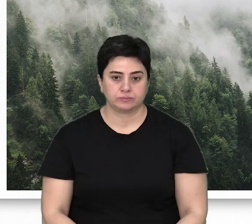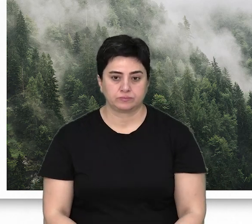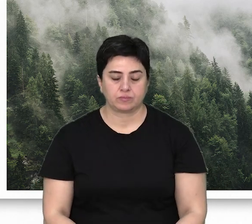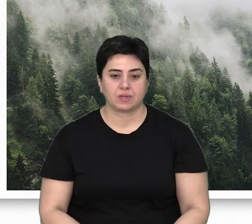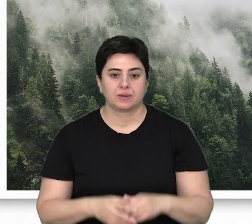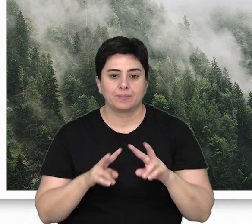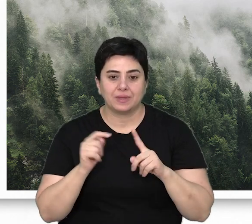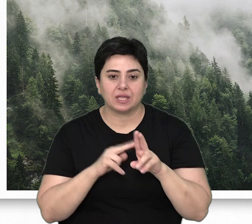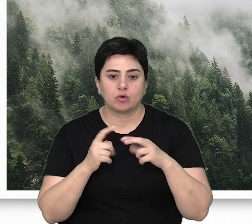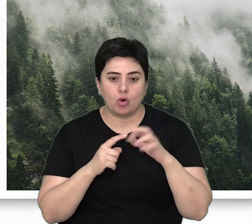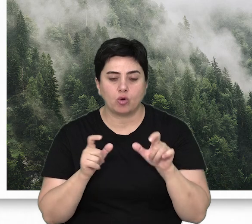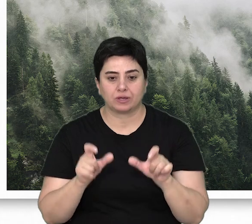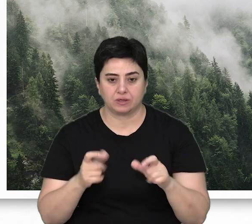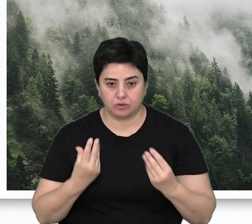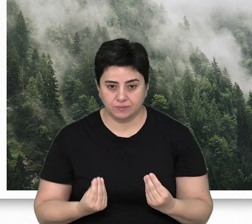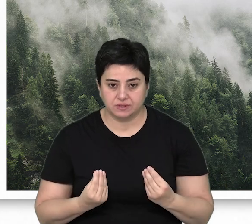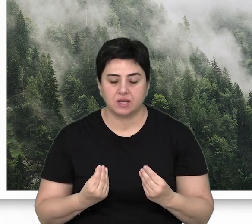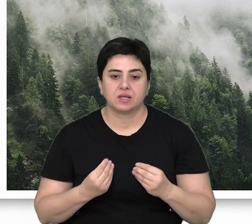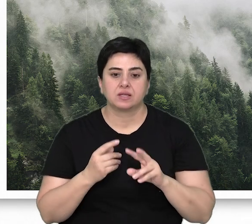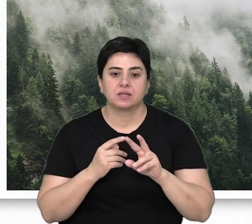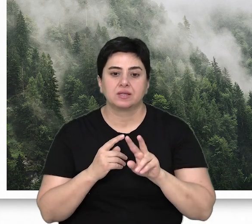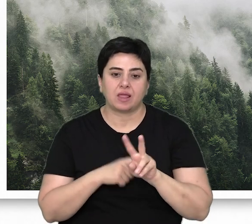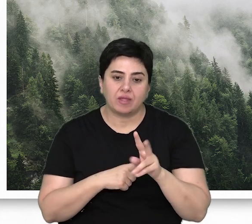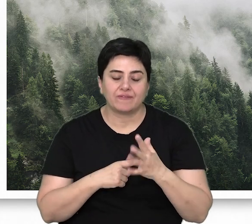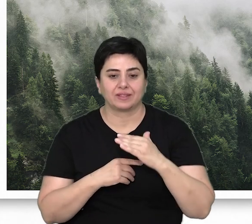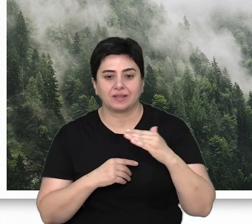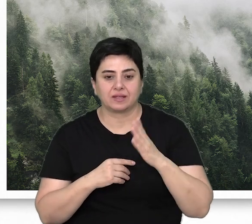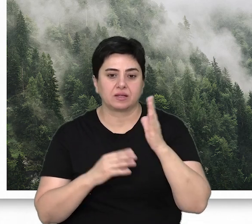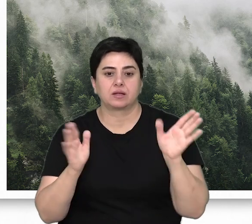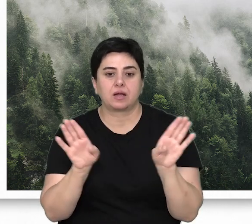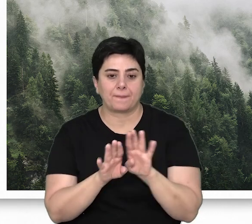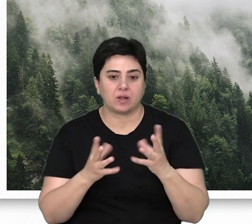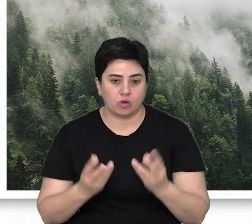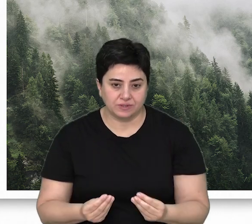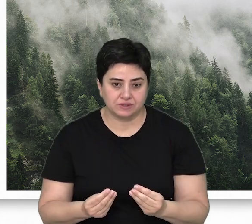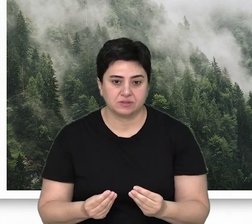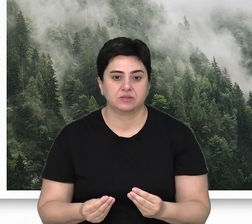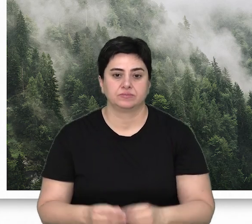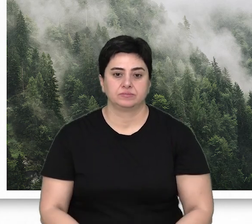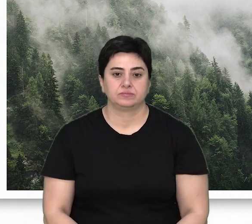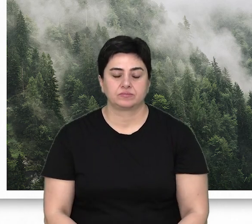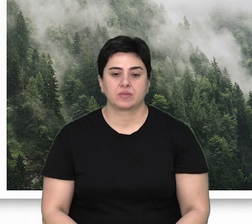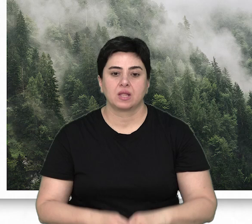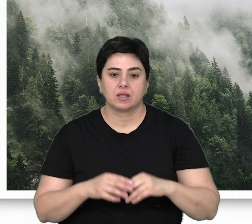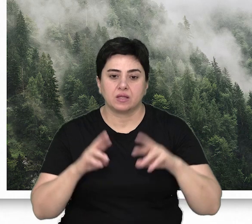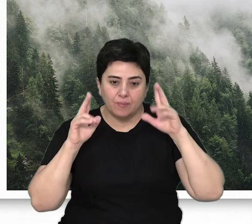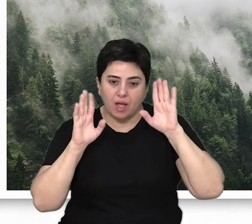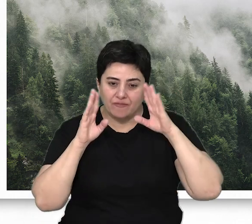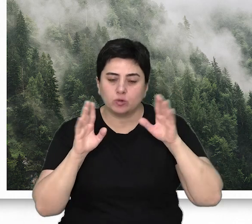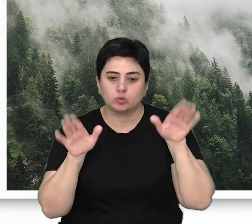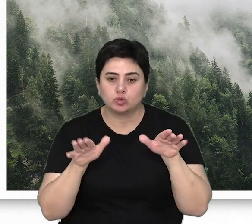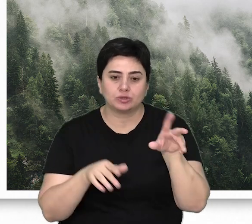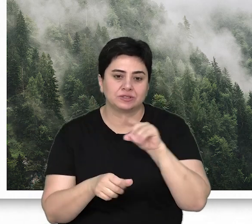Mikro klimanın korunması, yatay ve dikey kapılılık sağlaması, yaban